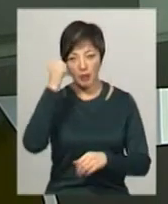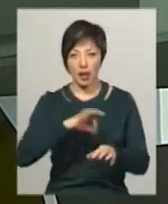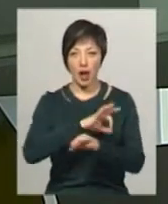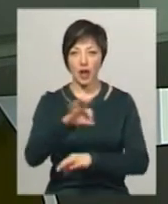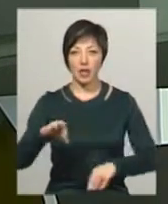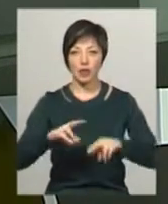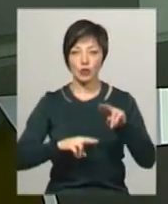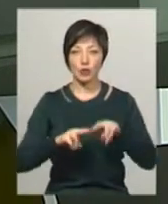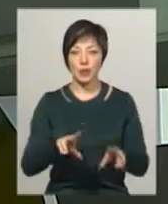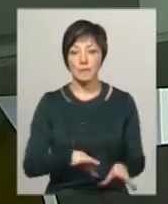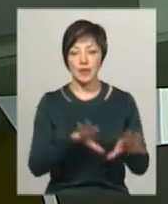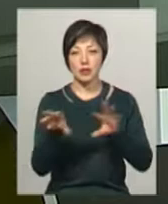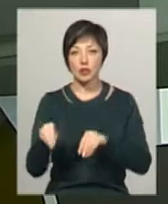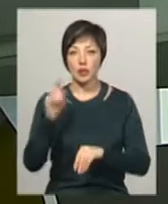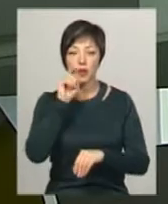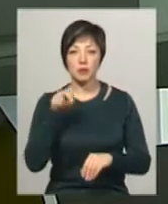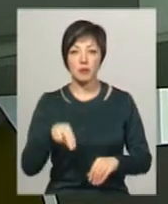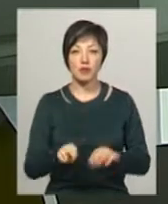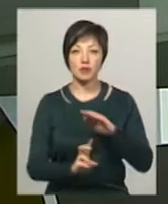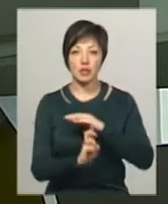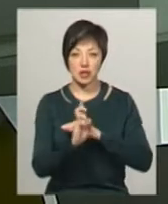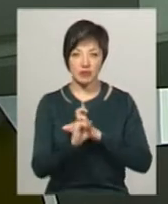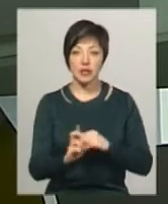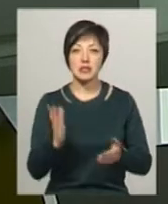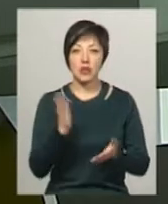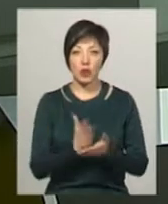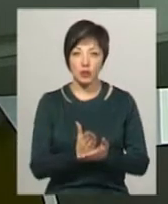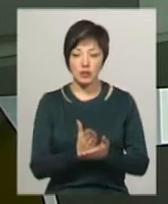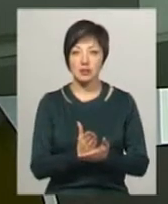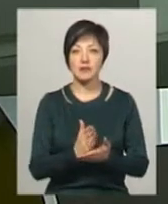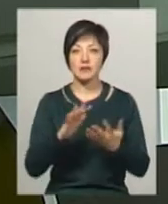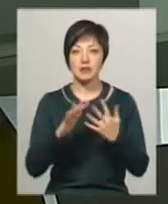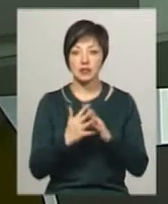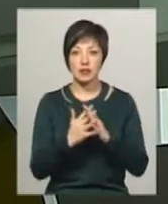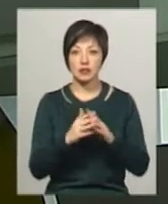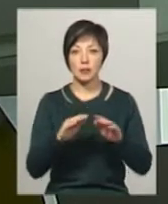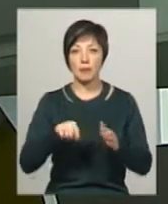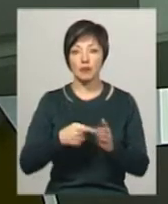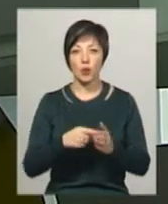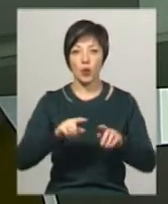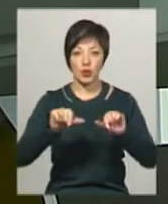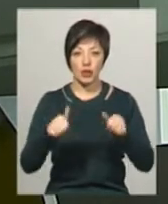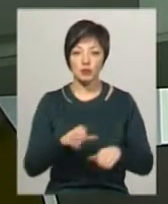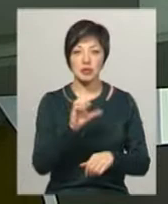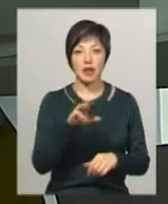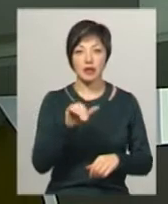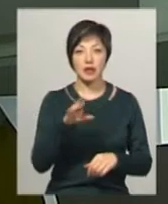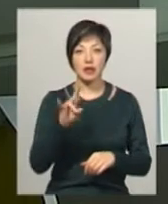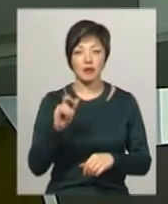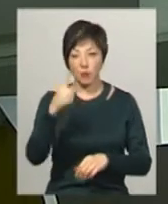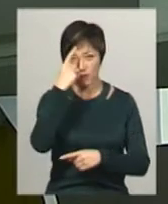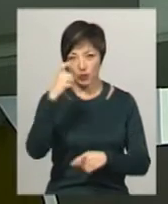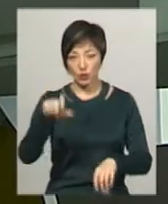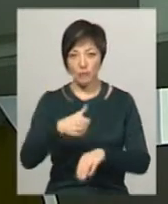архітектури, перейшли до Української православної церкви. Знаходиться монастир у селищі міського типу Сатанів. Про це повідомив митрополит